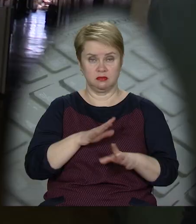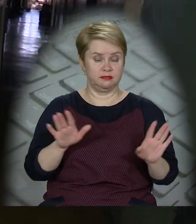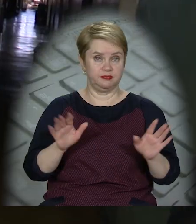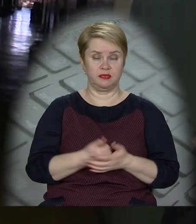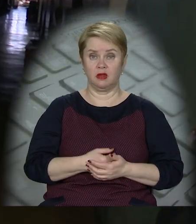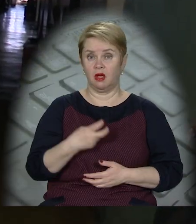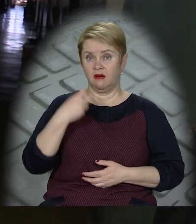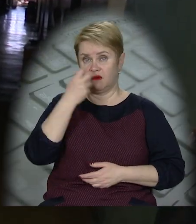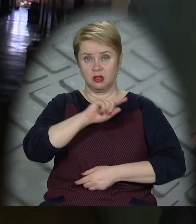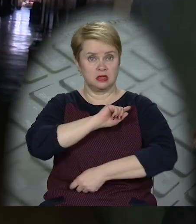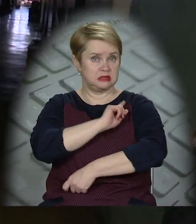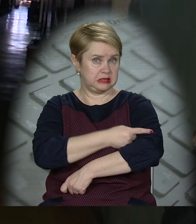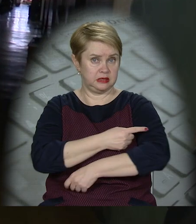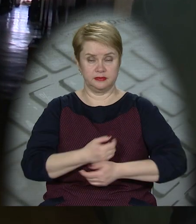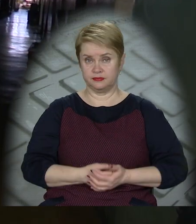зовсім.